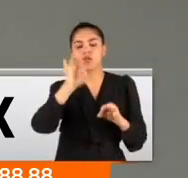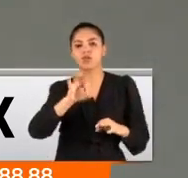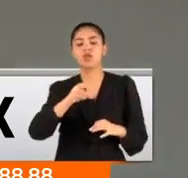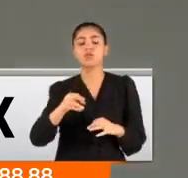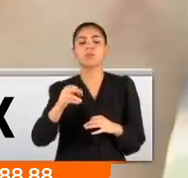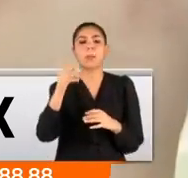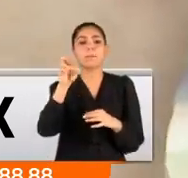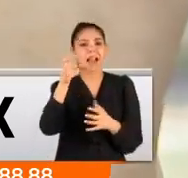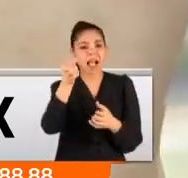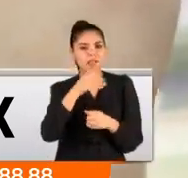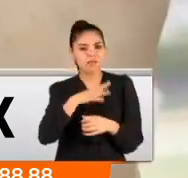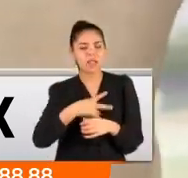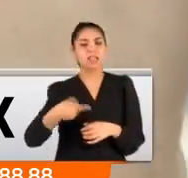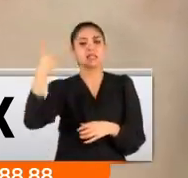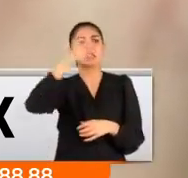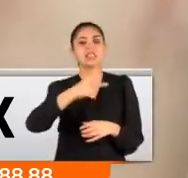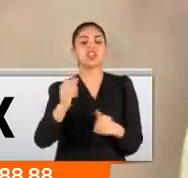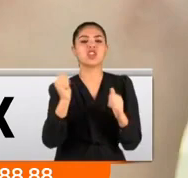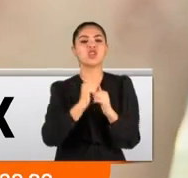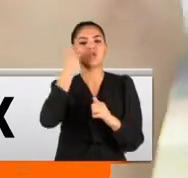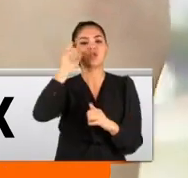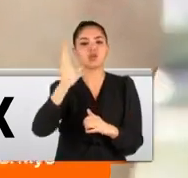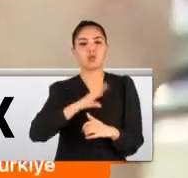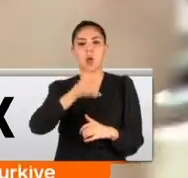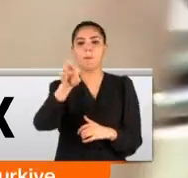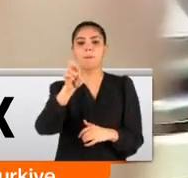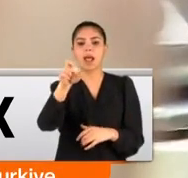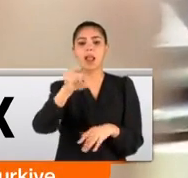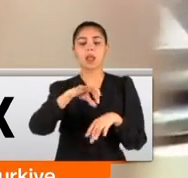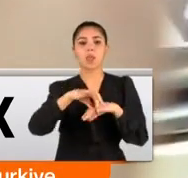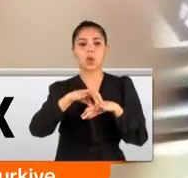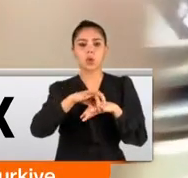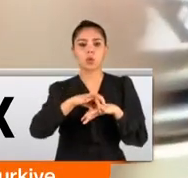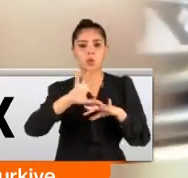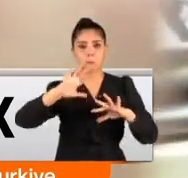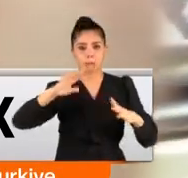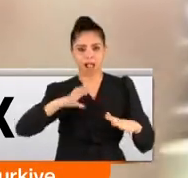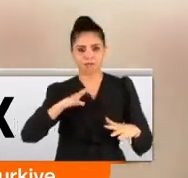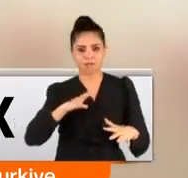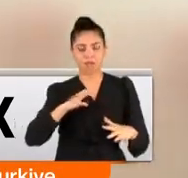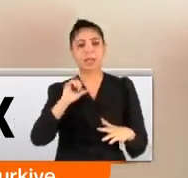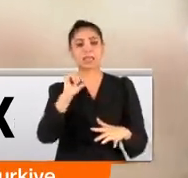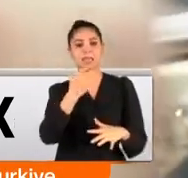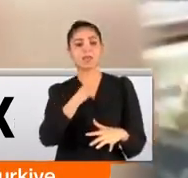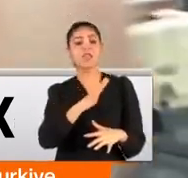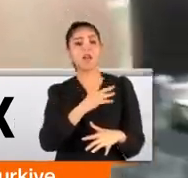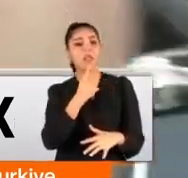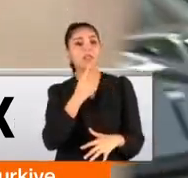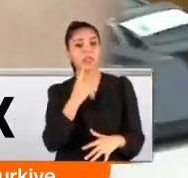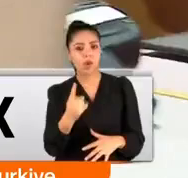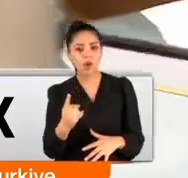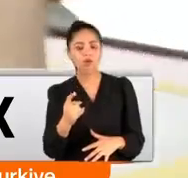iki kere düşünüyor. Hayallerinizi süsleyen o pırlanta yüzük ne kadar büyükse ya da ne kadar parlaksa o kadar değerlidir diyorsanız